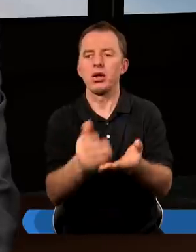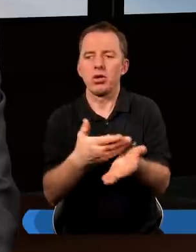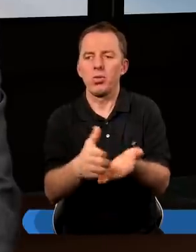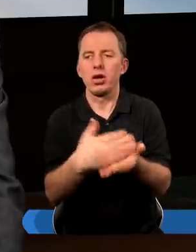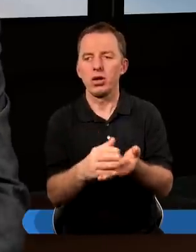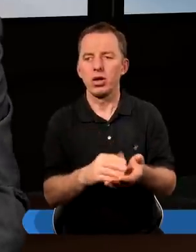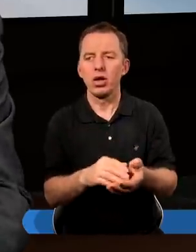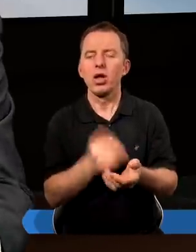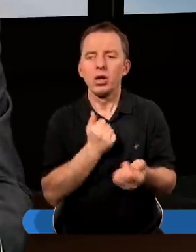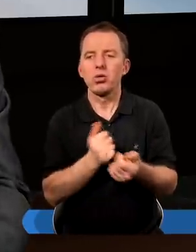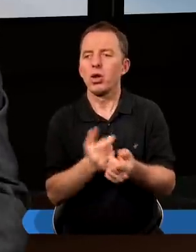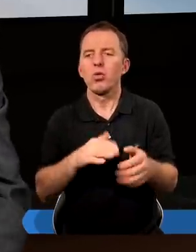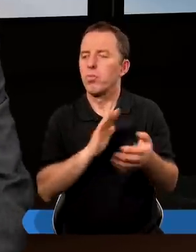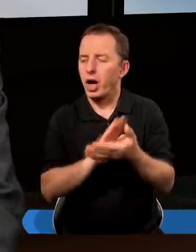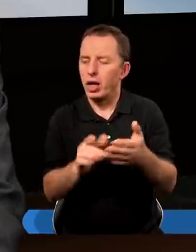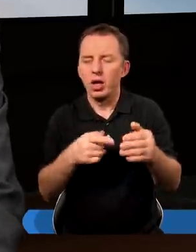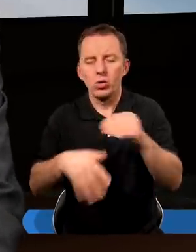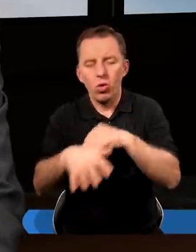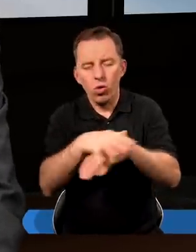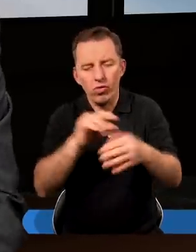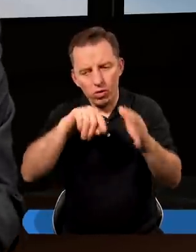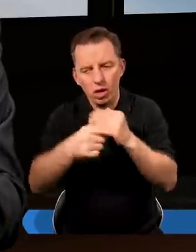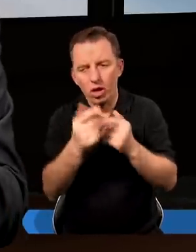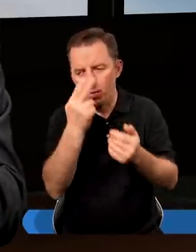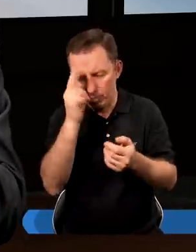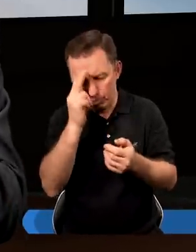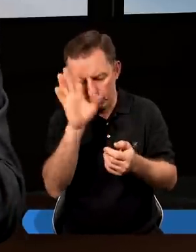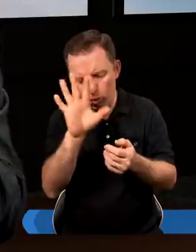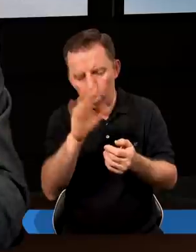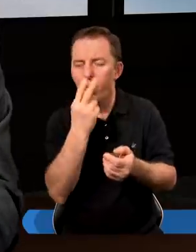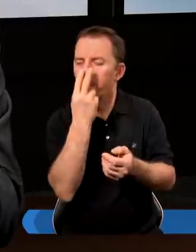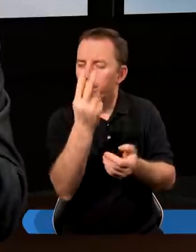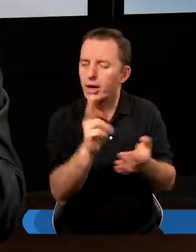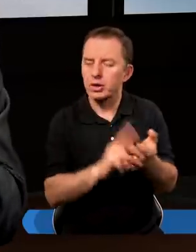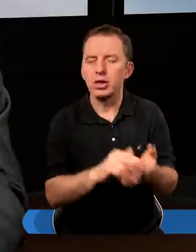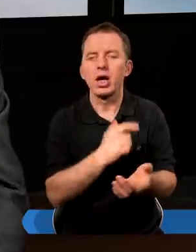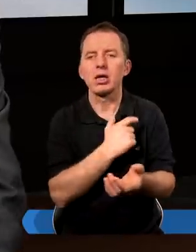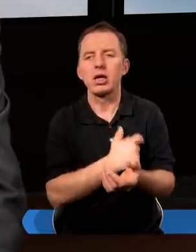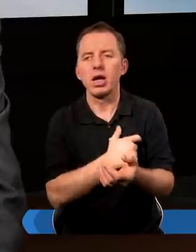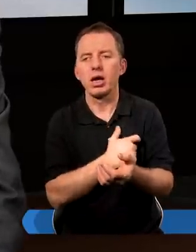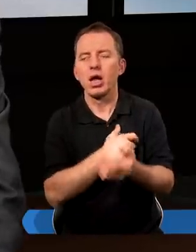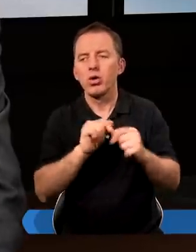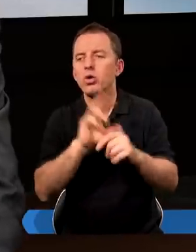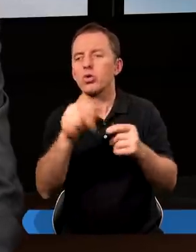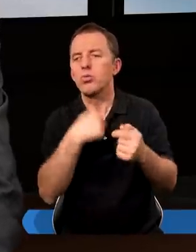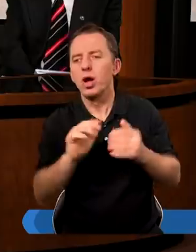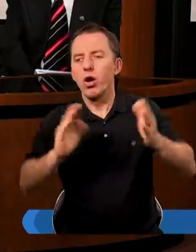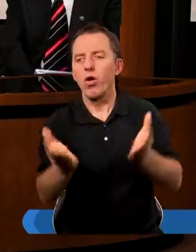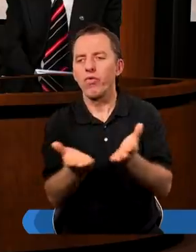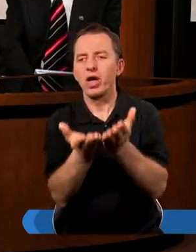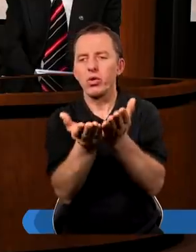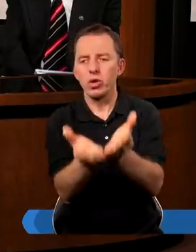faktycznie bez jakiejś duchowej, głębszej motywacji. Myślę, że Pan Bóg patrzy na serce wtedy, kiedy coś mu wierujemy.